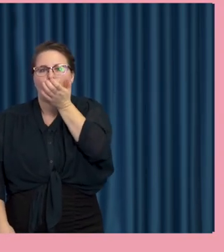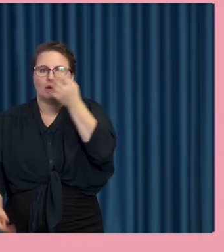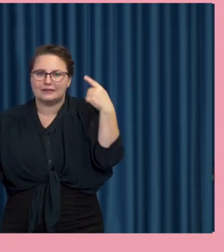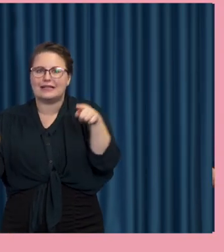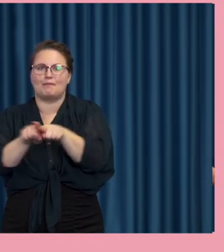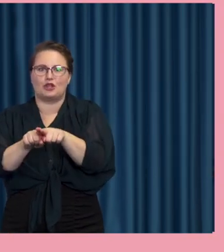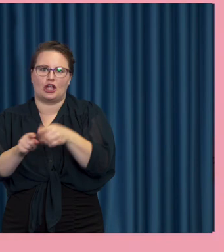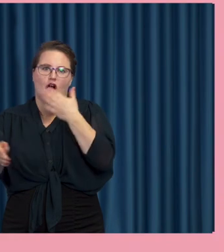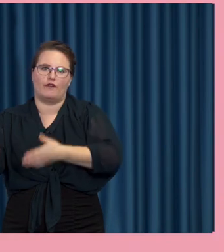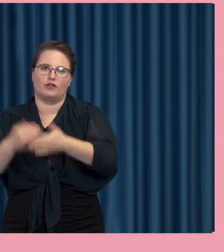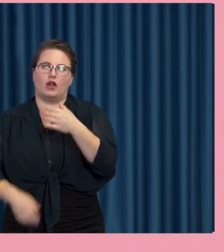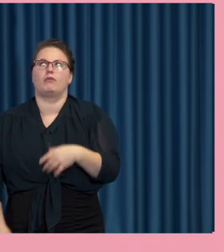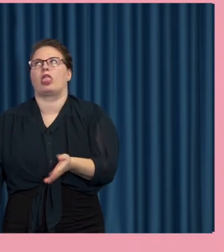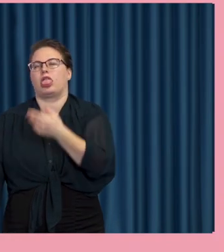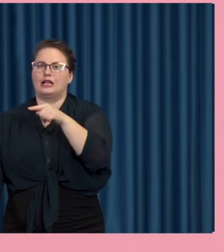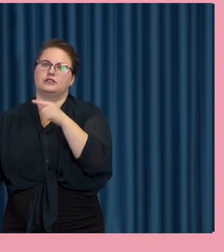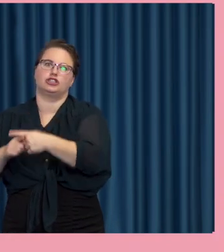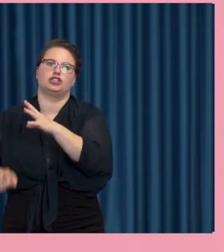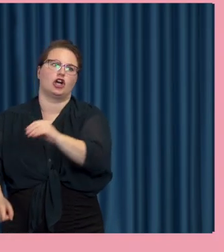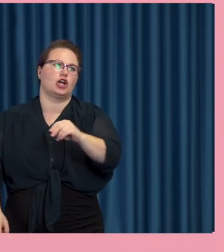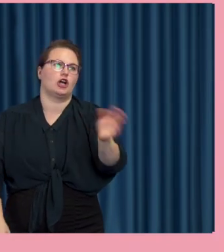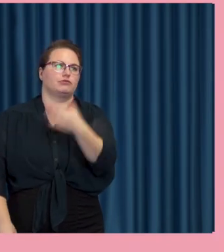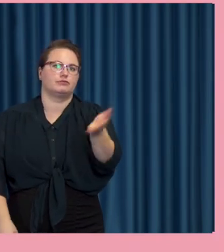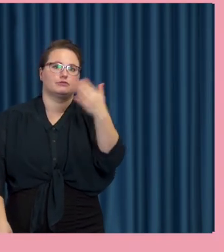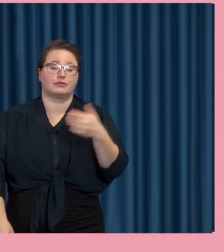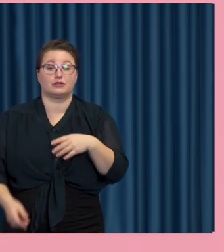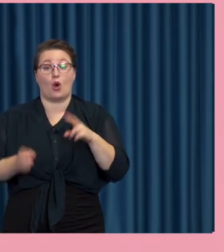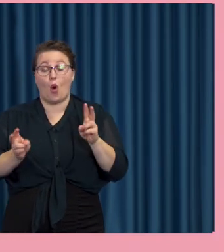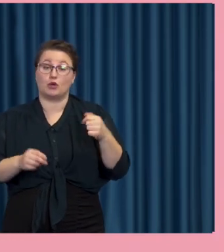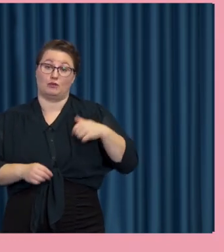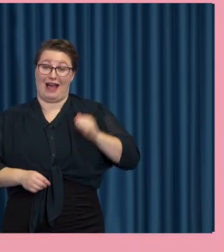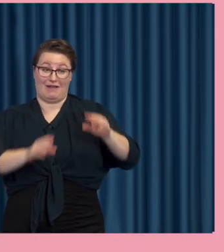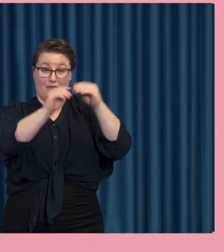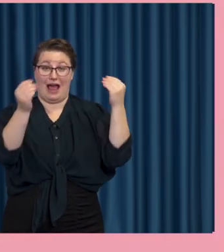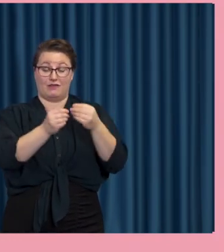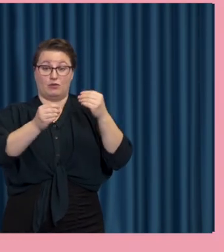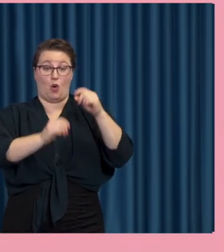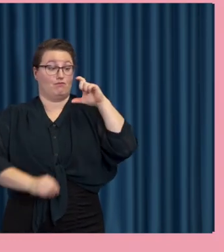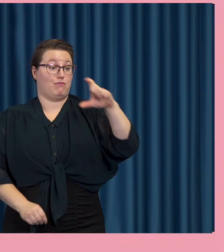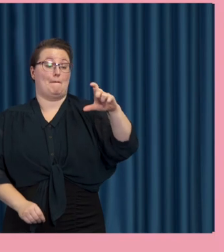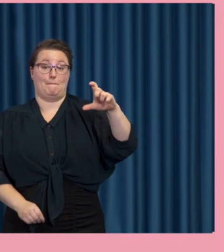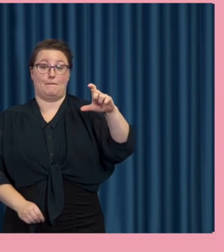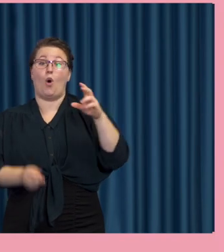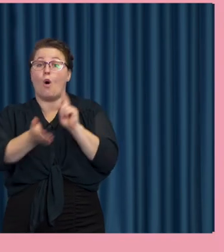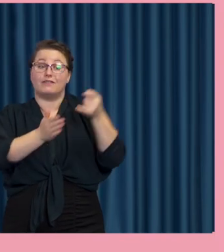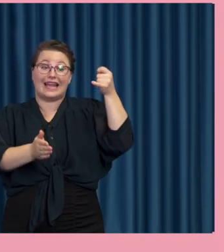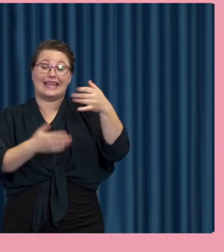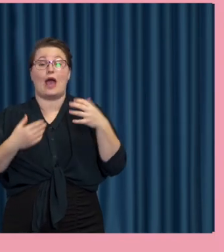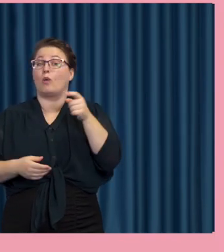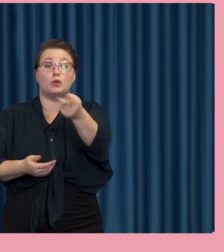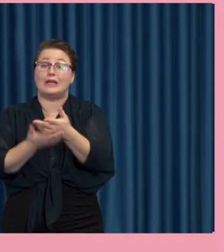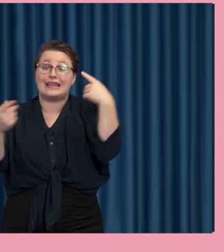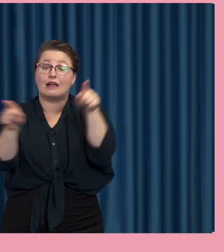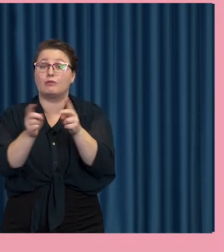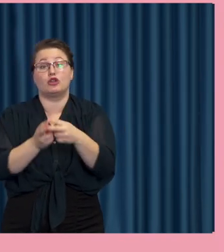Eller några av tjänster vi använder som då är ihopkopplade med några telefoner och så. Då är ju avtalen så här långa också. Och dessutom är de kanske take it away with formulerade.